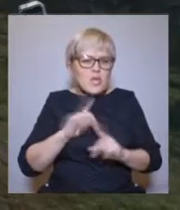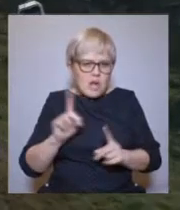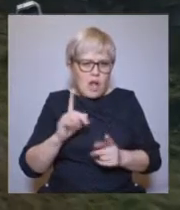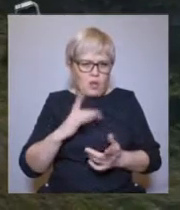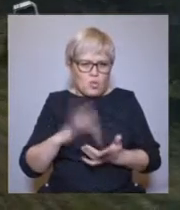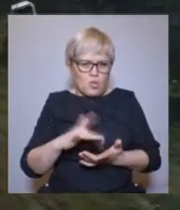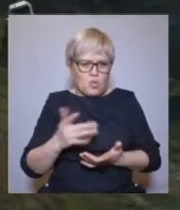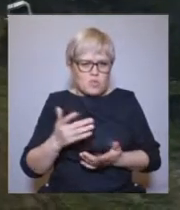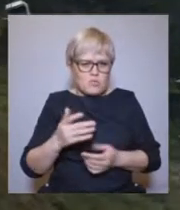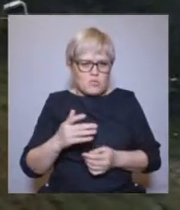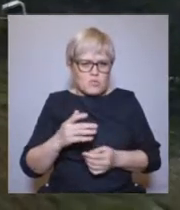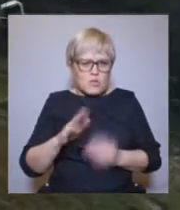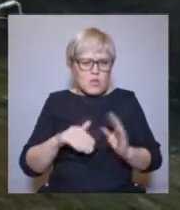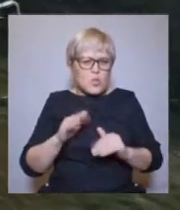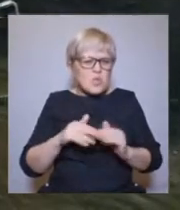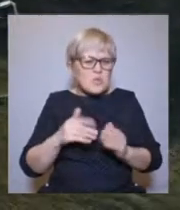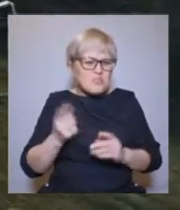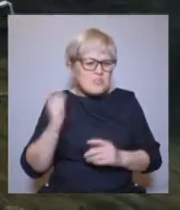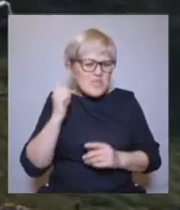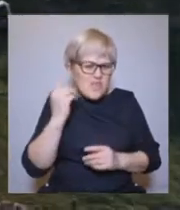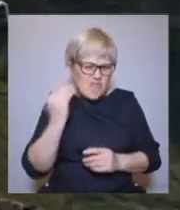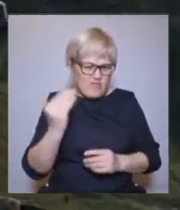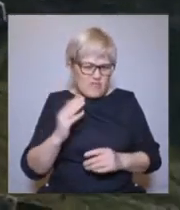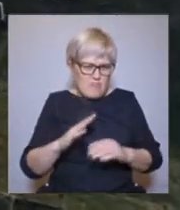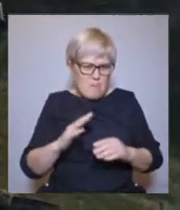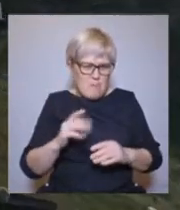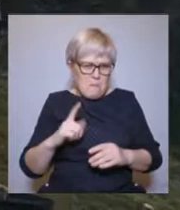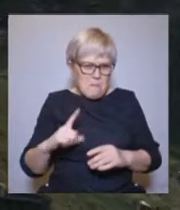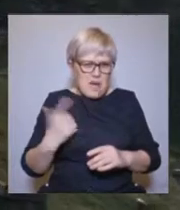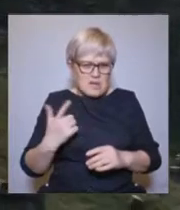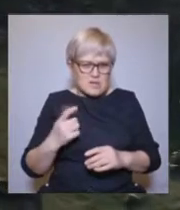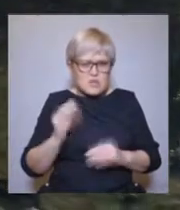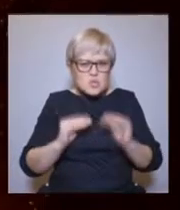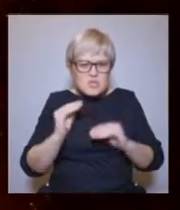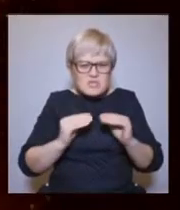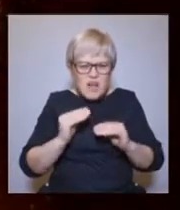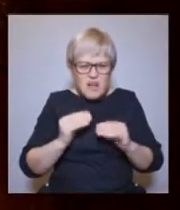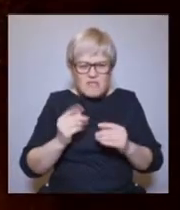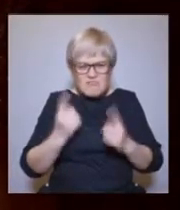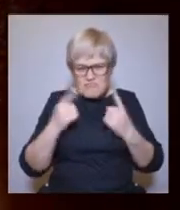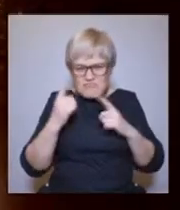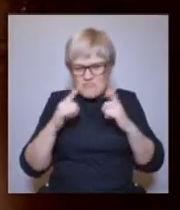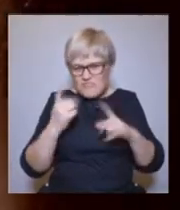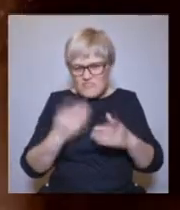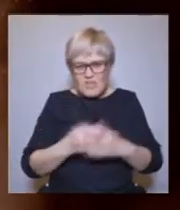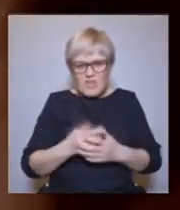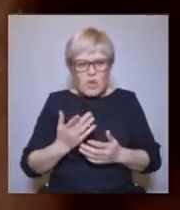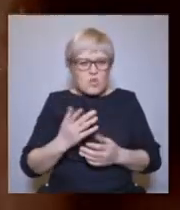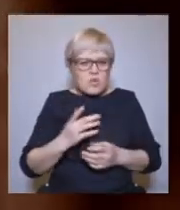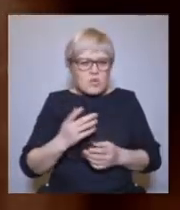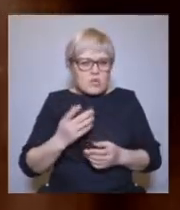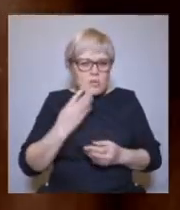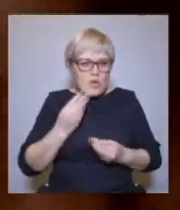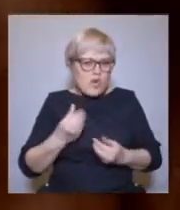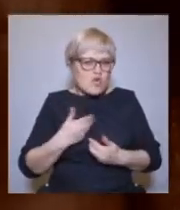Руки древнего мастера создали шедевры, которые поражают воображение. Нас, сегодняшних, легкой